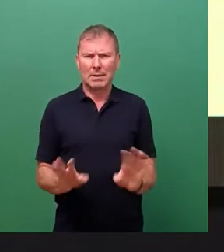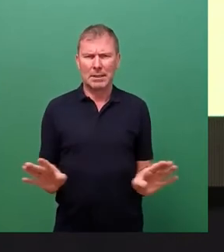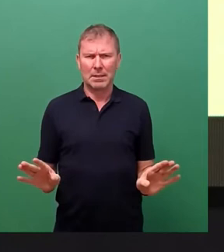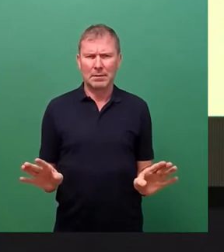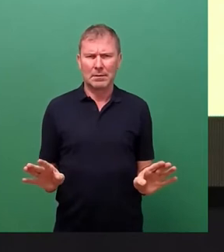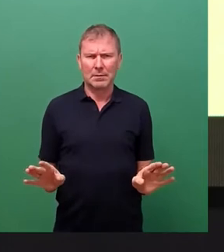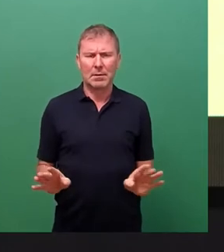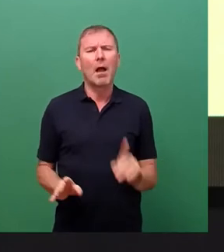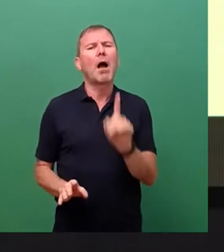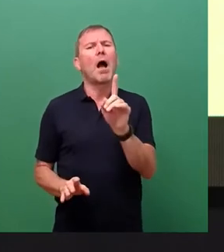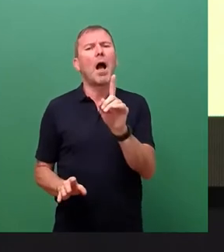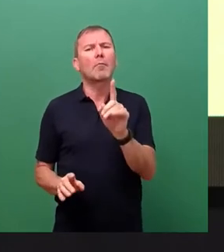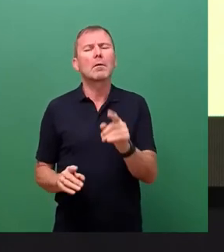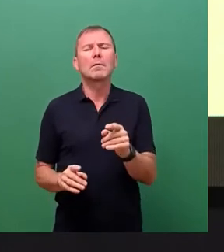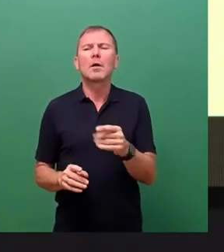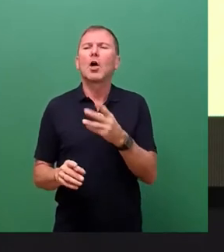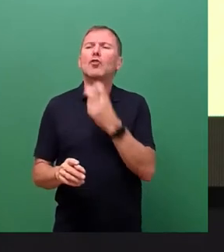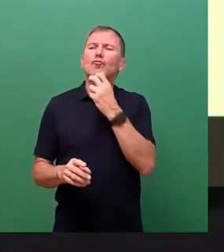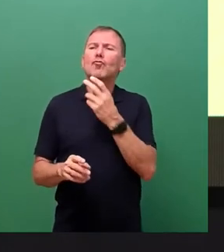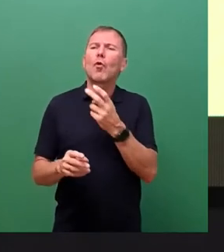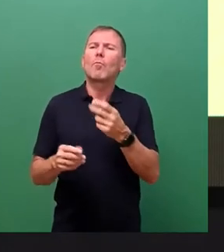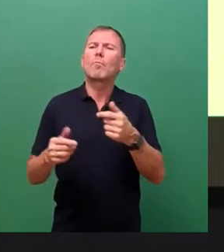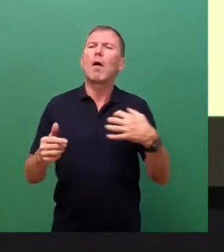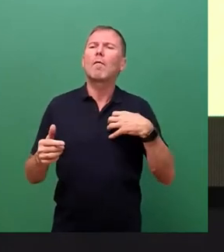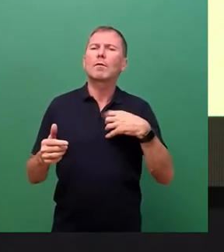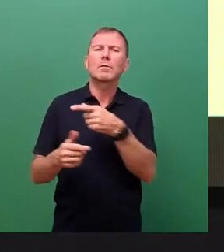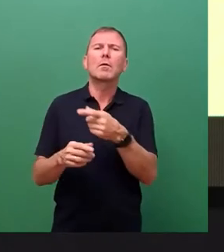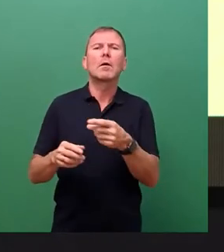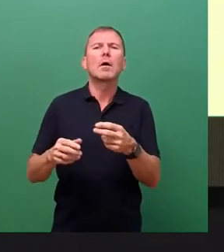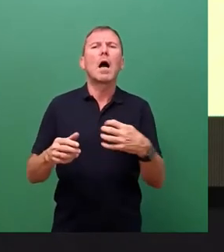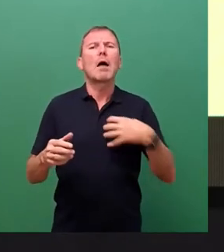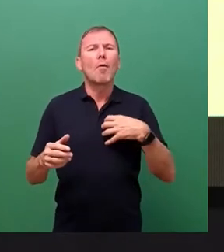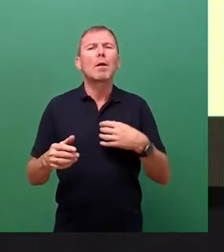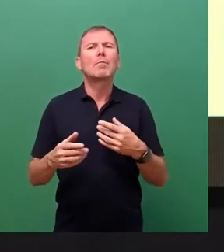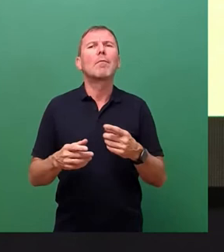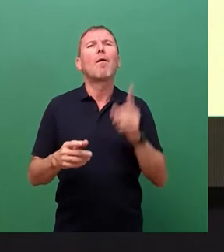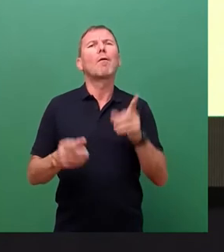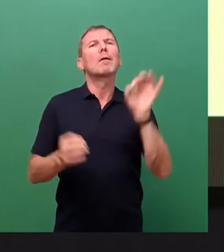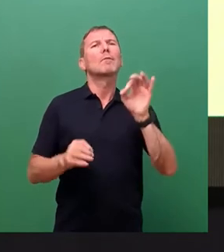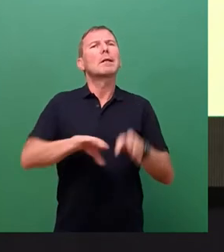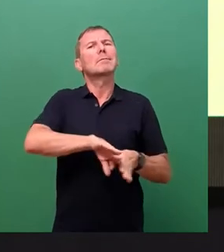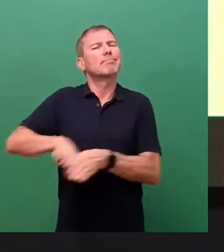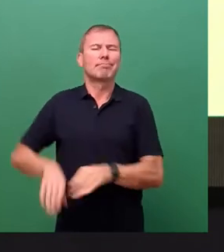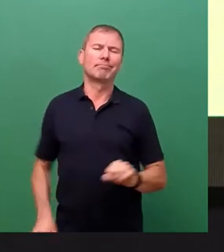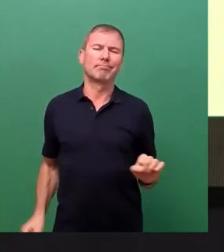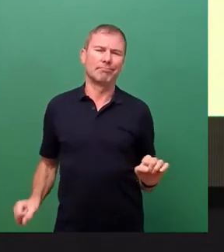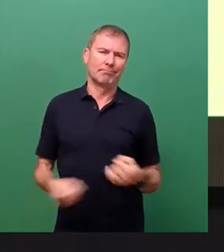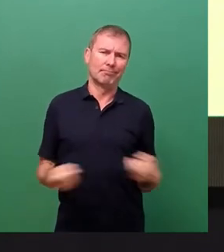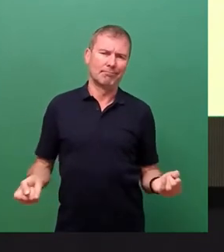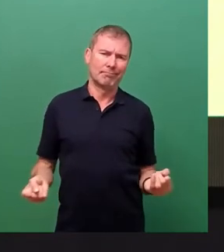Unregelmäßigkeiten in der Stromversorgung leider nie vollkommen ausschließen. Eine